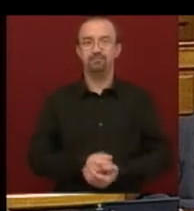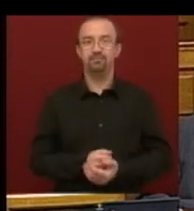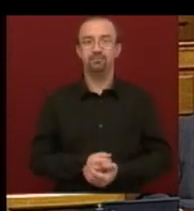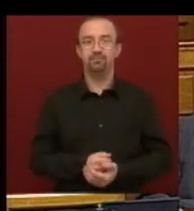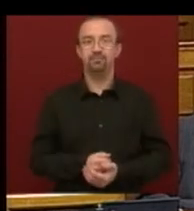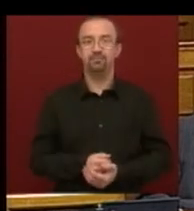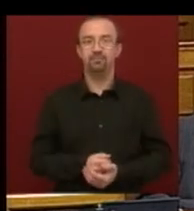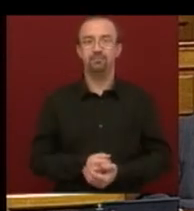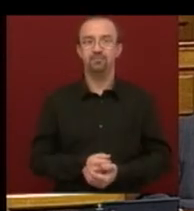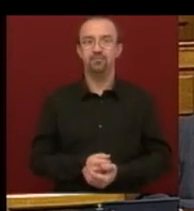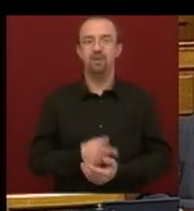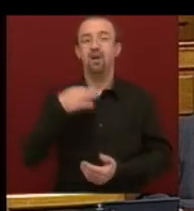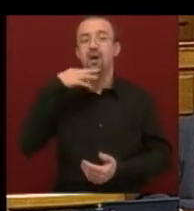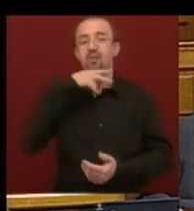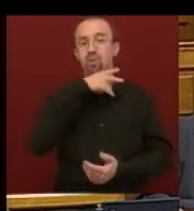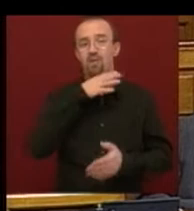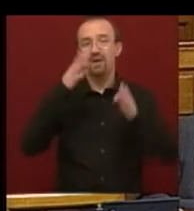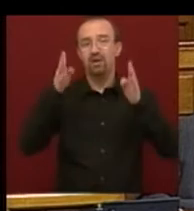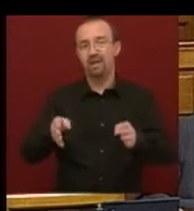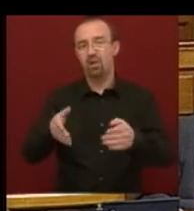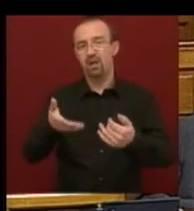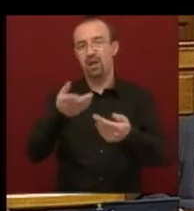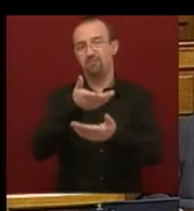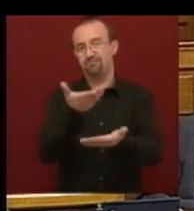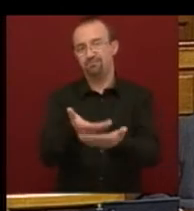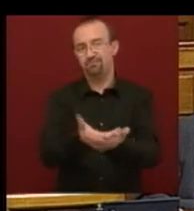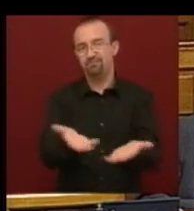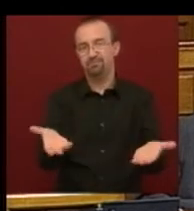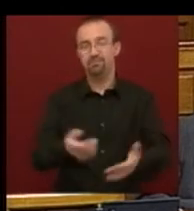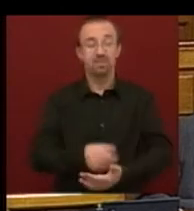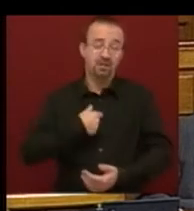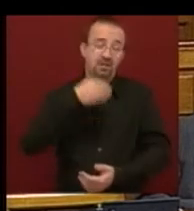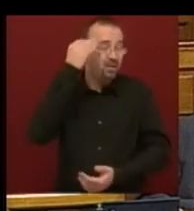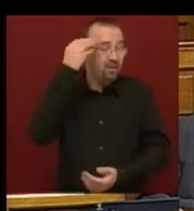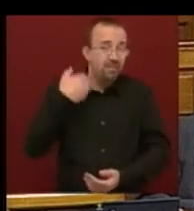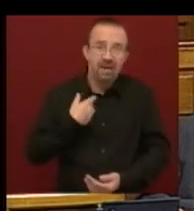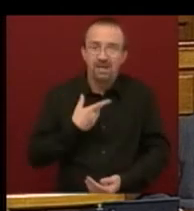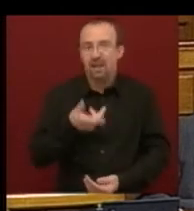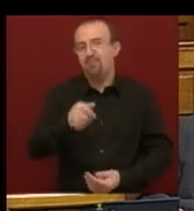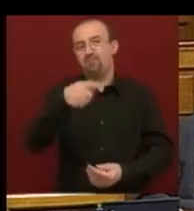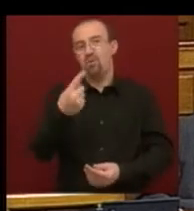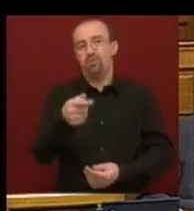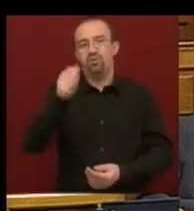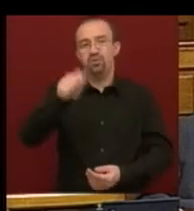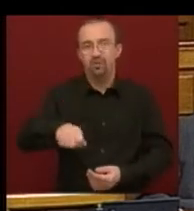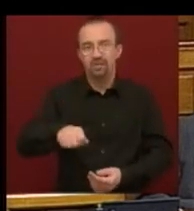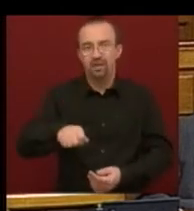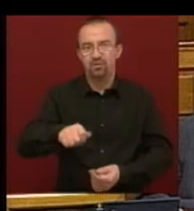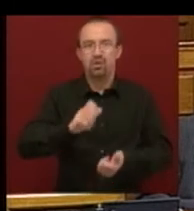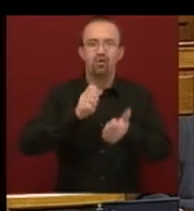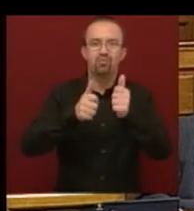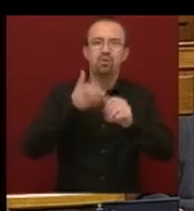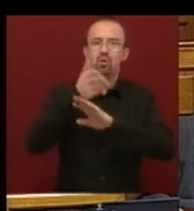a bóvoli kategória szélén. Miniszter úr, megértem, hogy ő eldöntötte, hogy a sportolókhoz